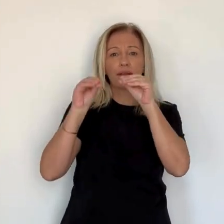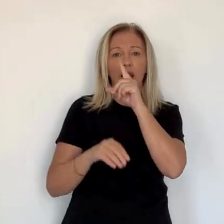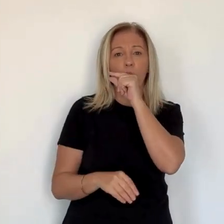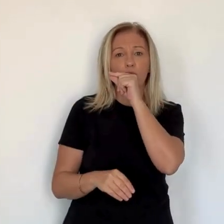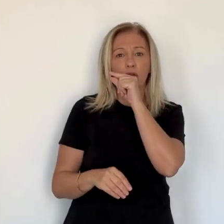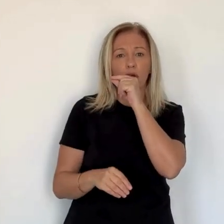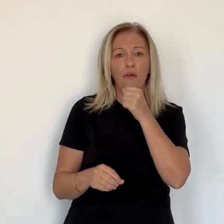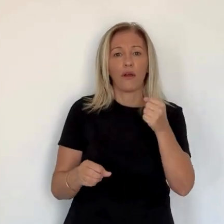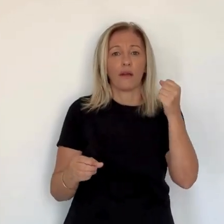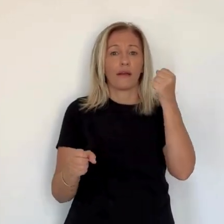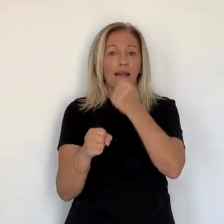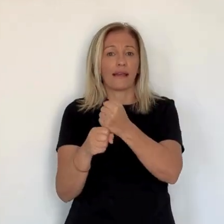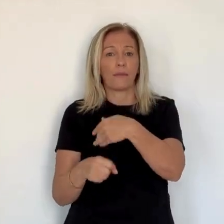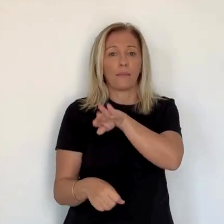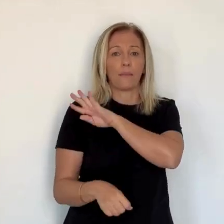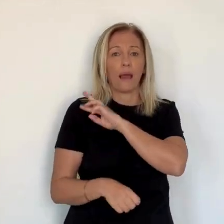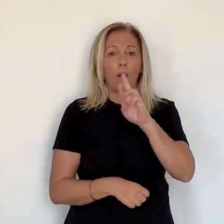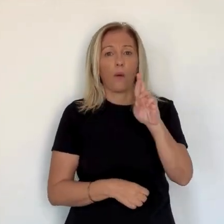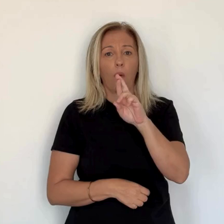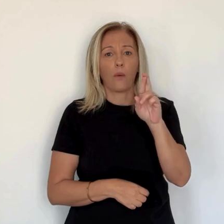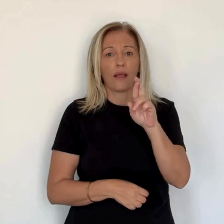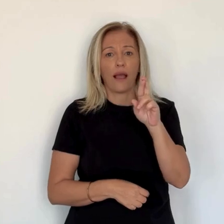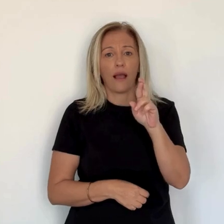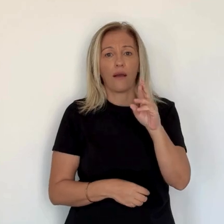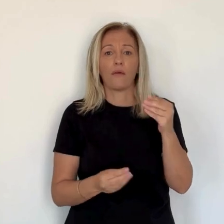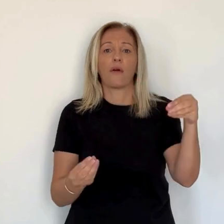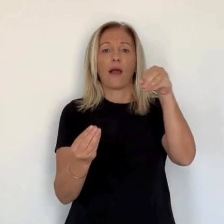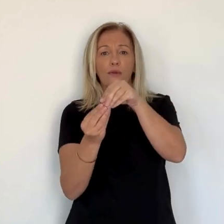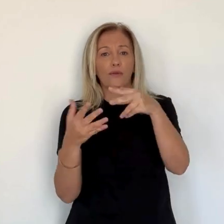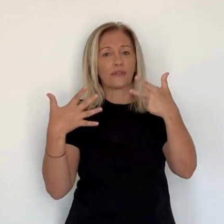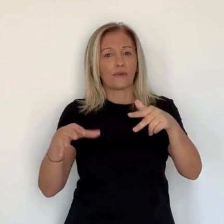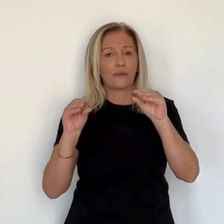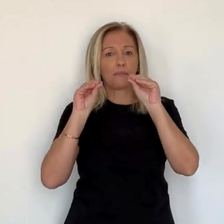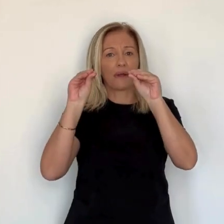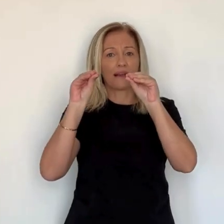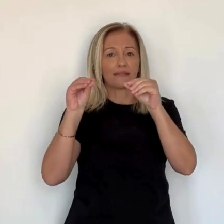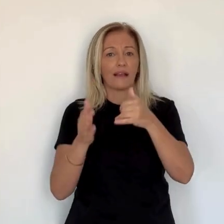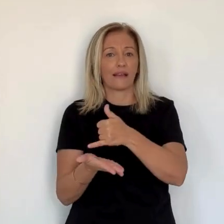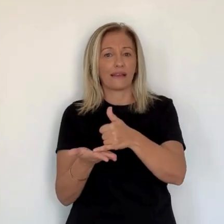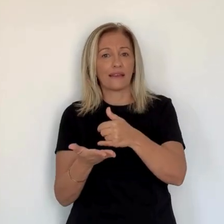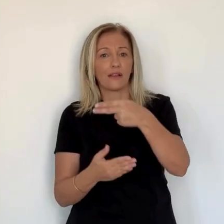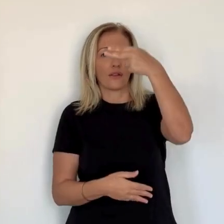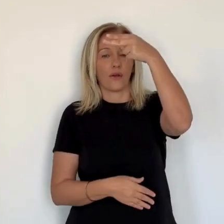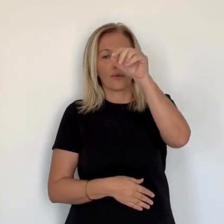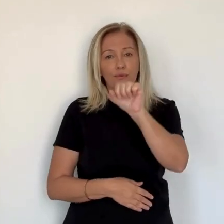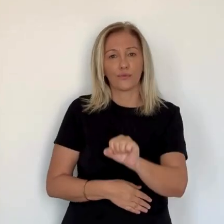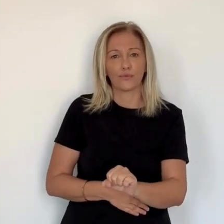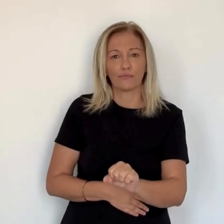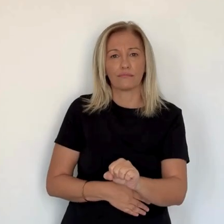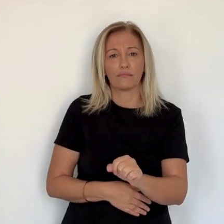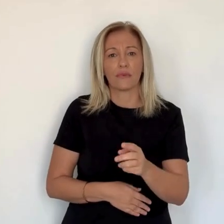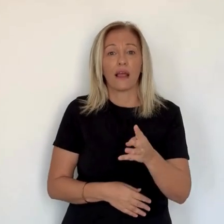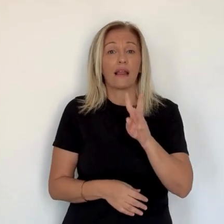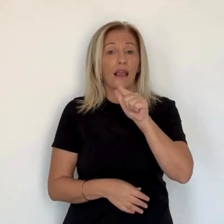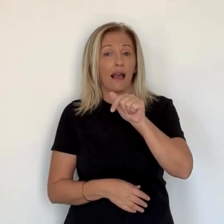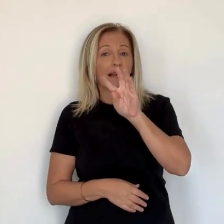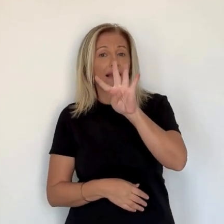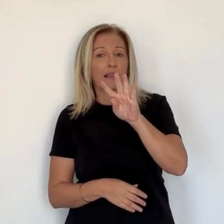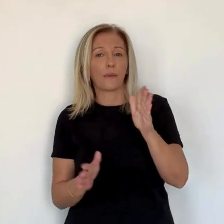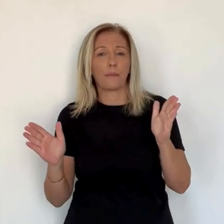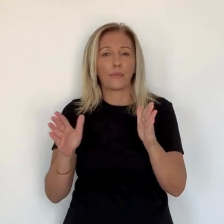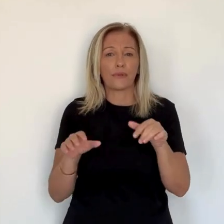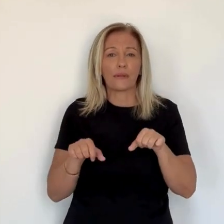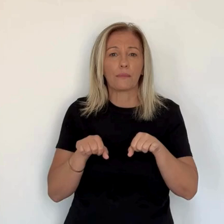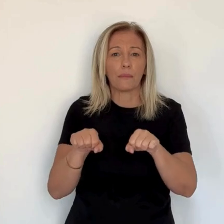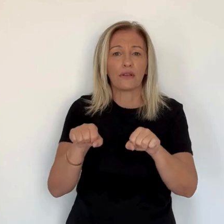enseigne Auchan en Corse, Patrick Roque avait donc l'affiché sur plus de 18 points de vente du nord au sud de Lille. 4 hyper, 9